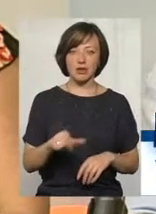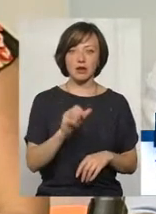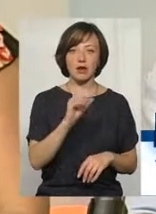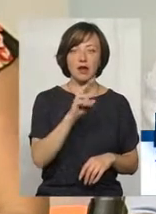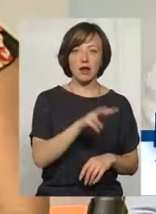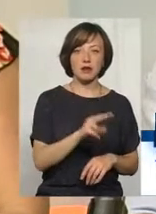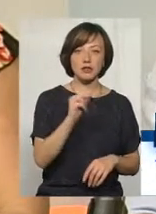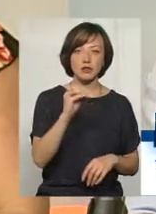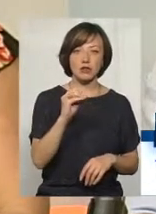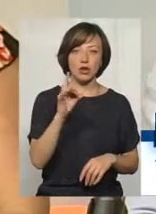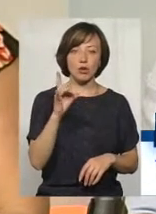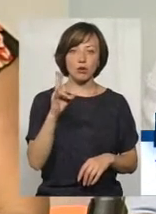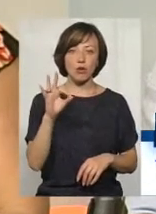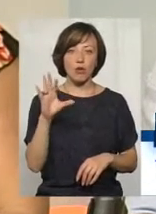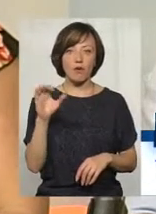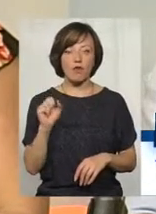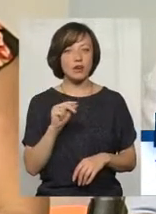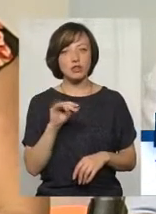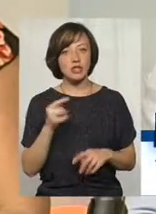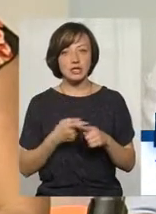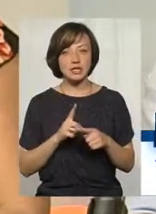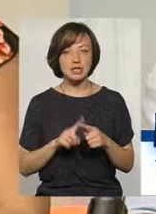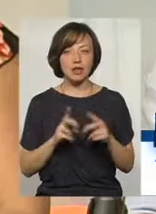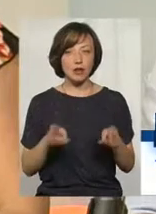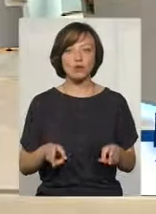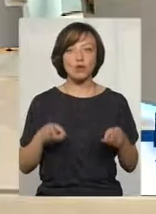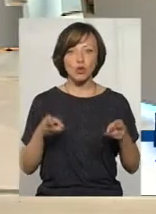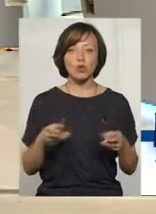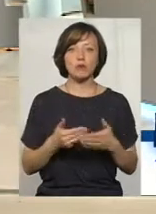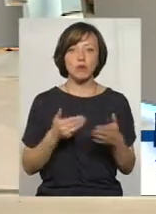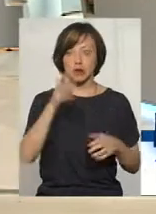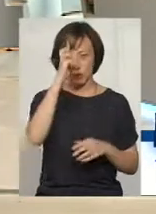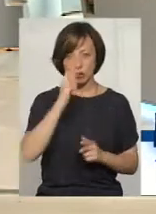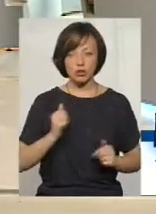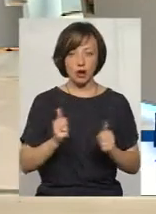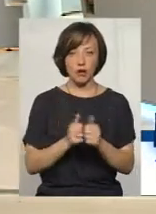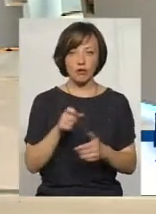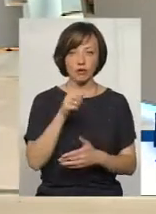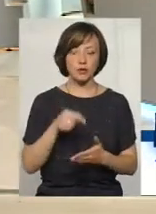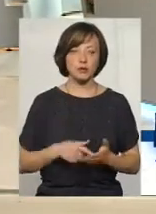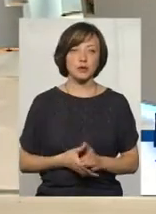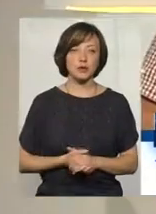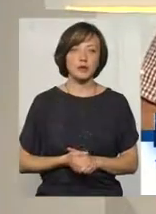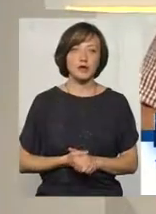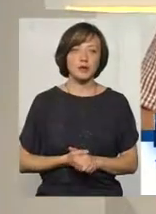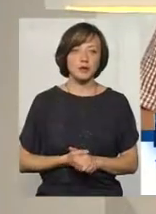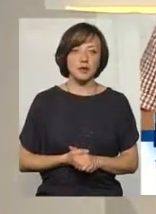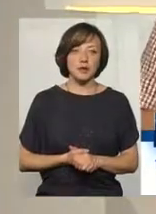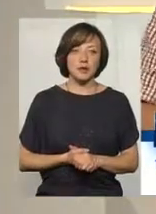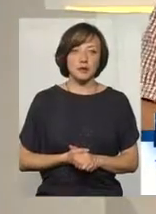Чорнова, чи це не є зловчима перед державою. Дякую вам, дякую.